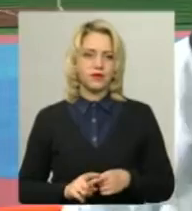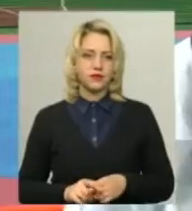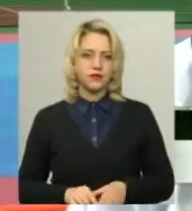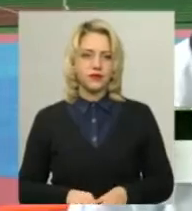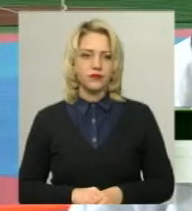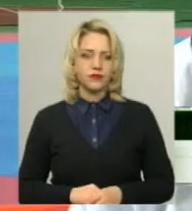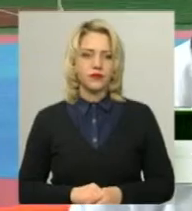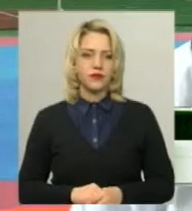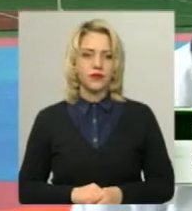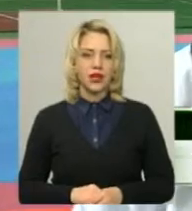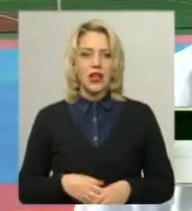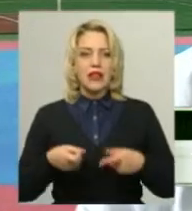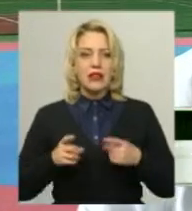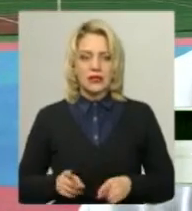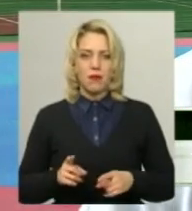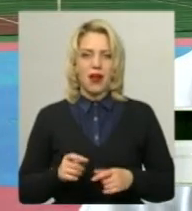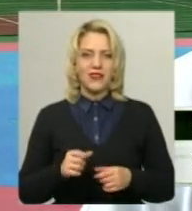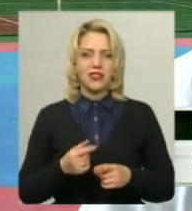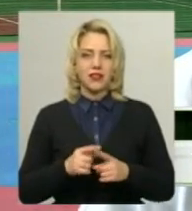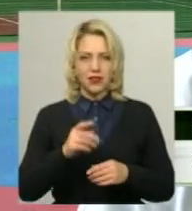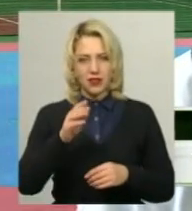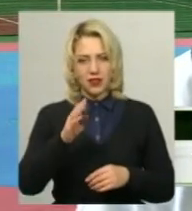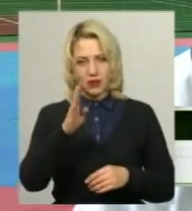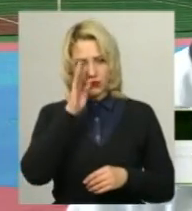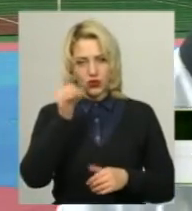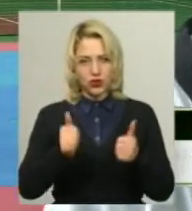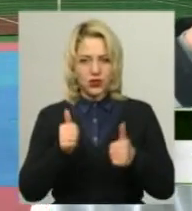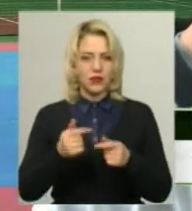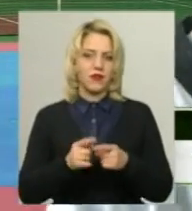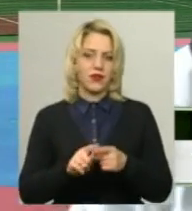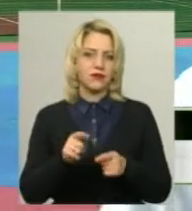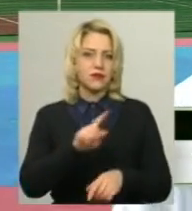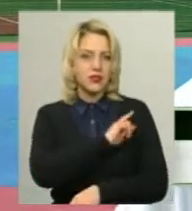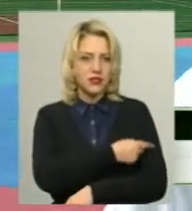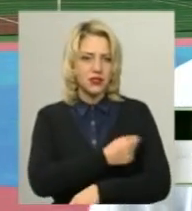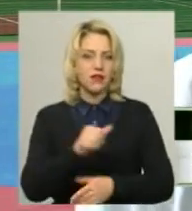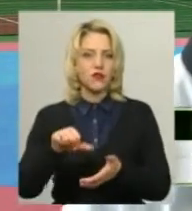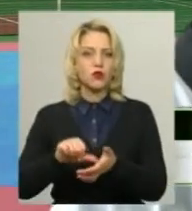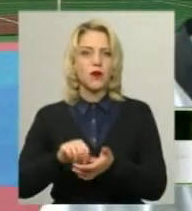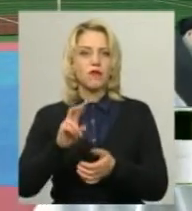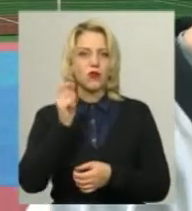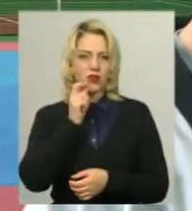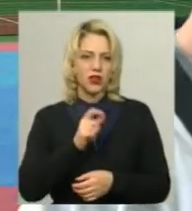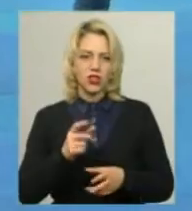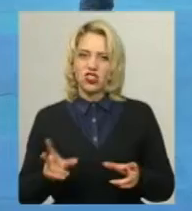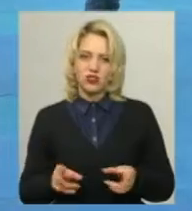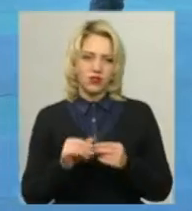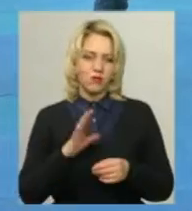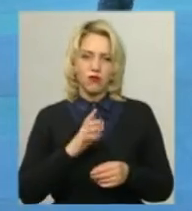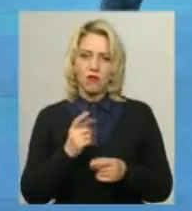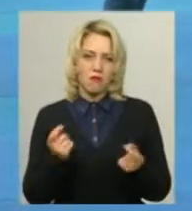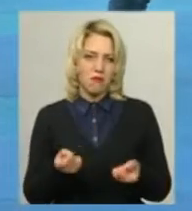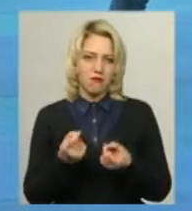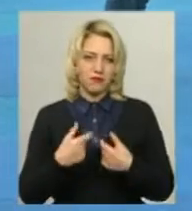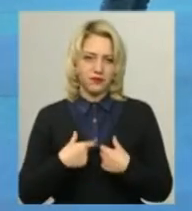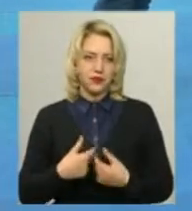Насправді суперник сильний, адже виступав на Україні, тому шанси були мінімальні. Ці змагання,